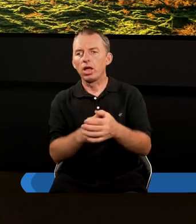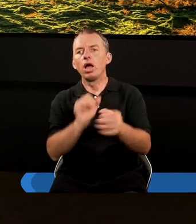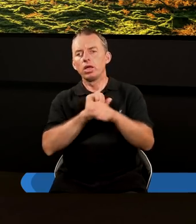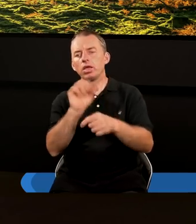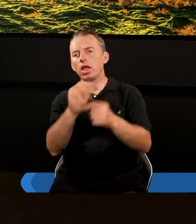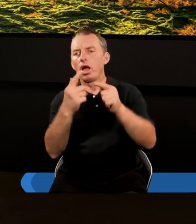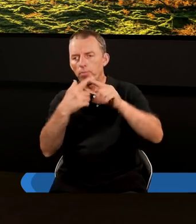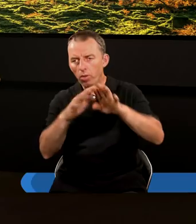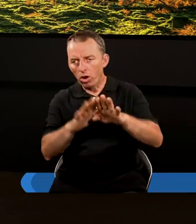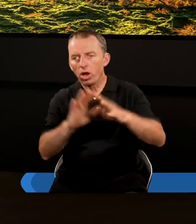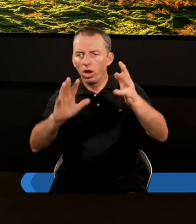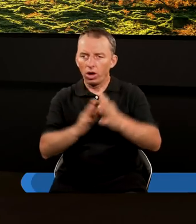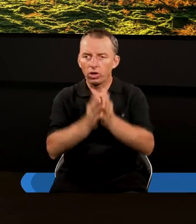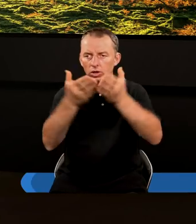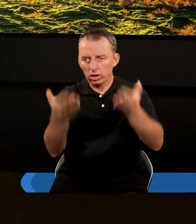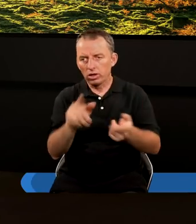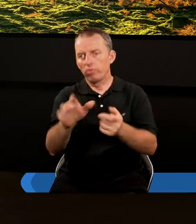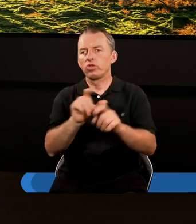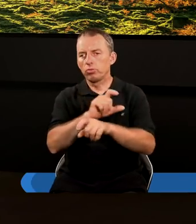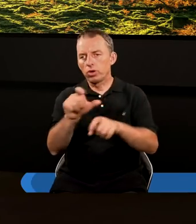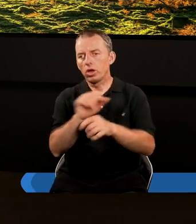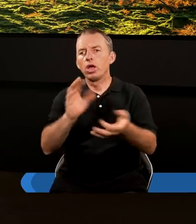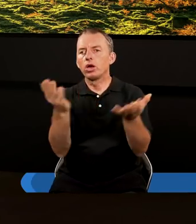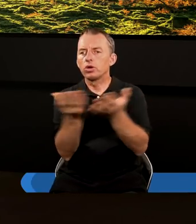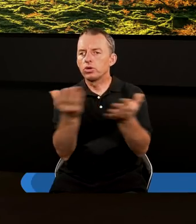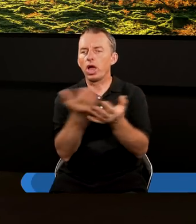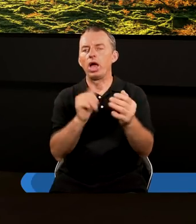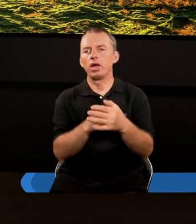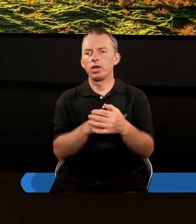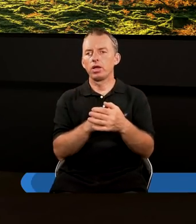jest taki moment, może odnajdźcie go w tym czasie, gdzie